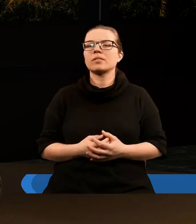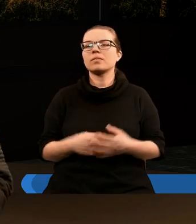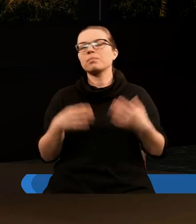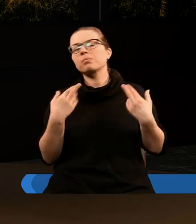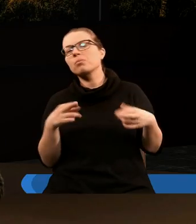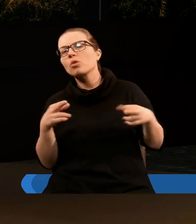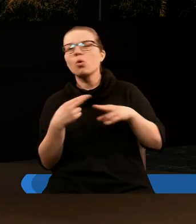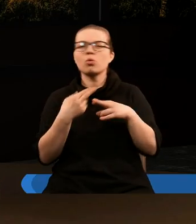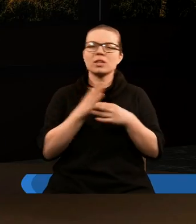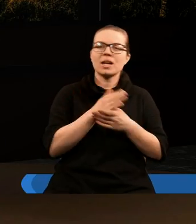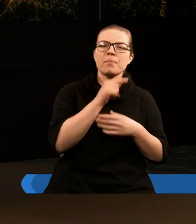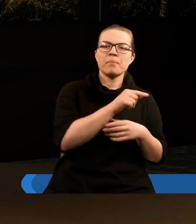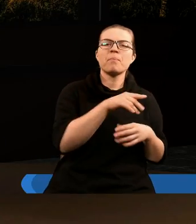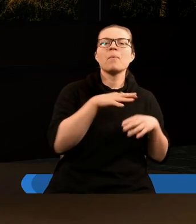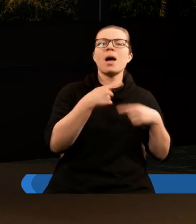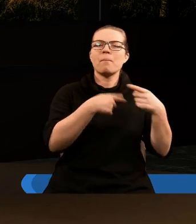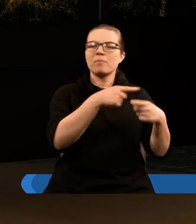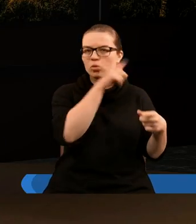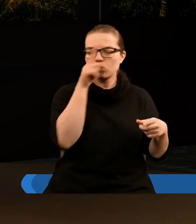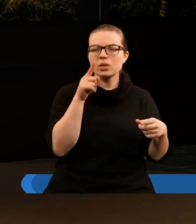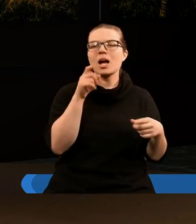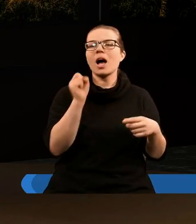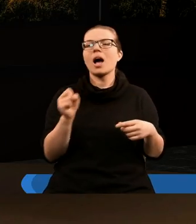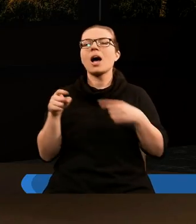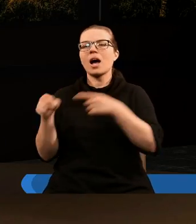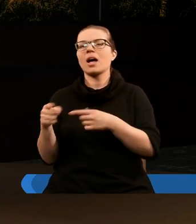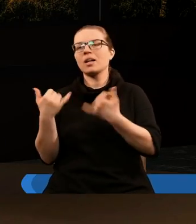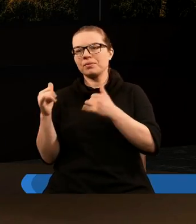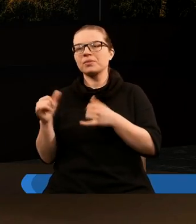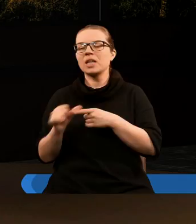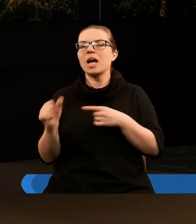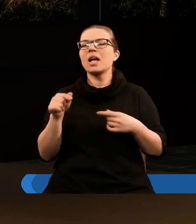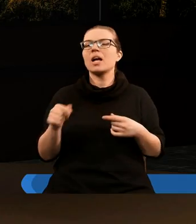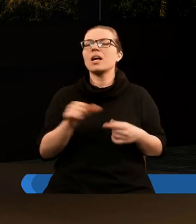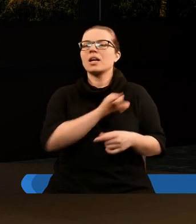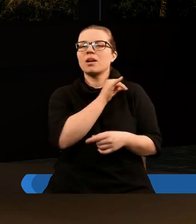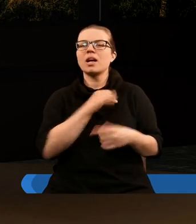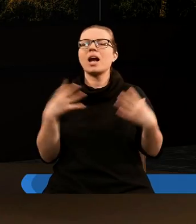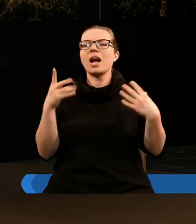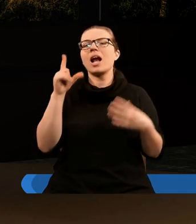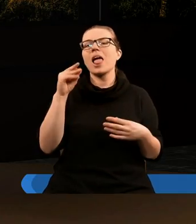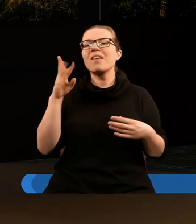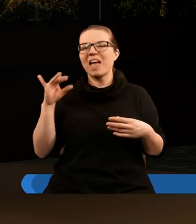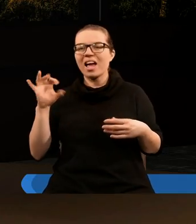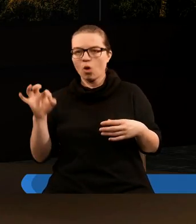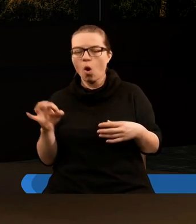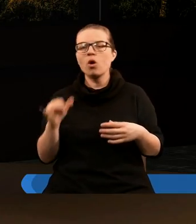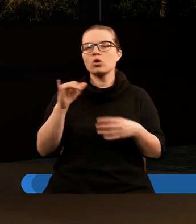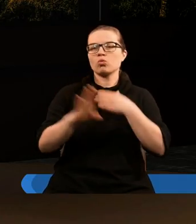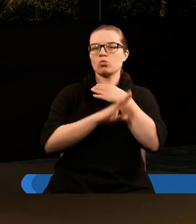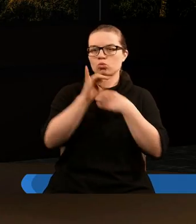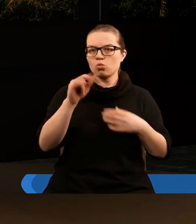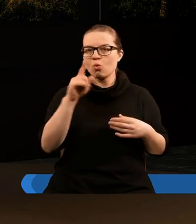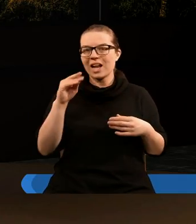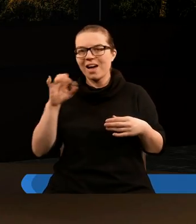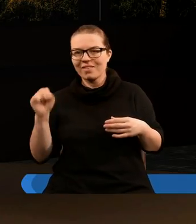różnicę między plemionami, dwunastoma plemionami, jest tutaj imię Lewiego i Józefa